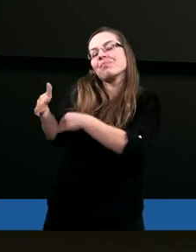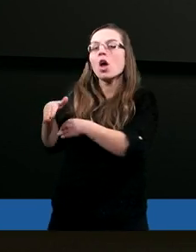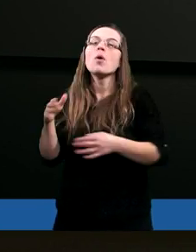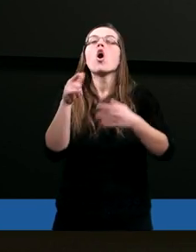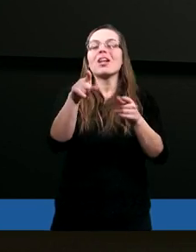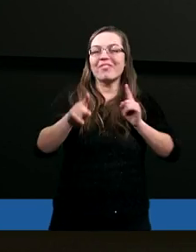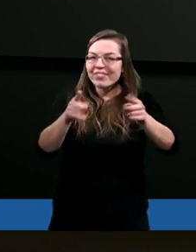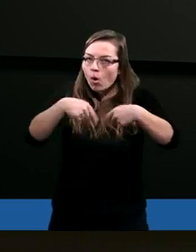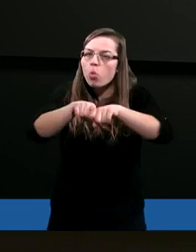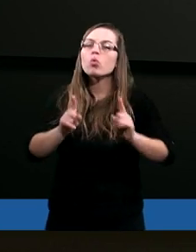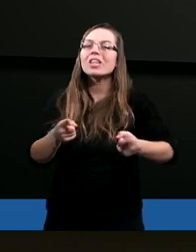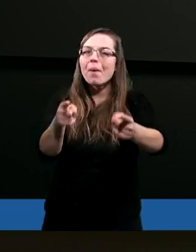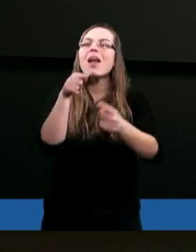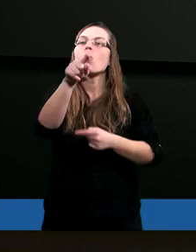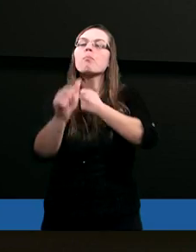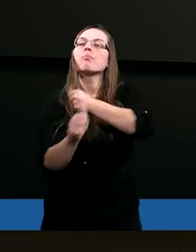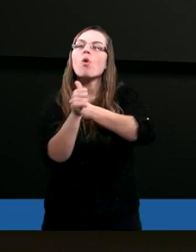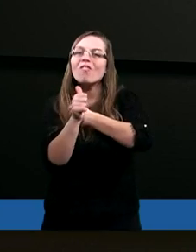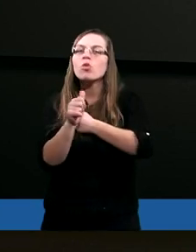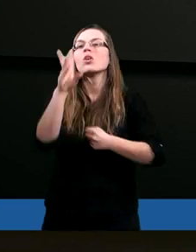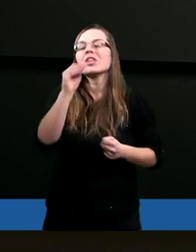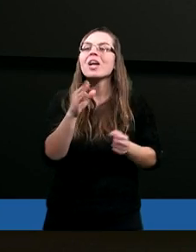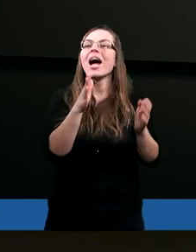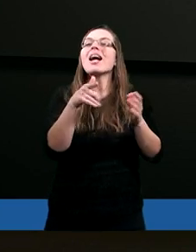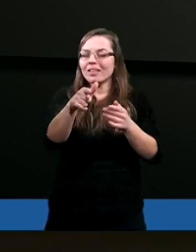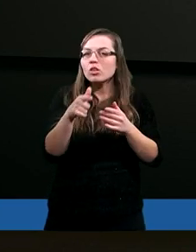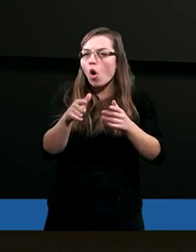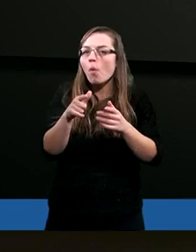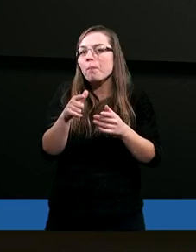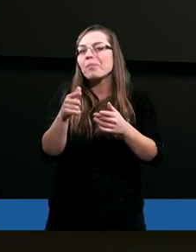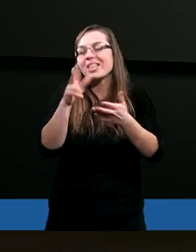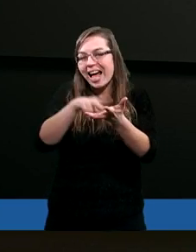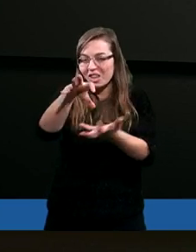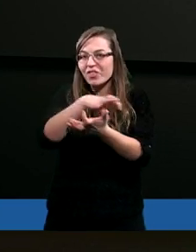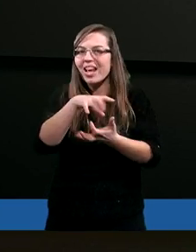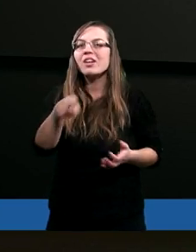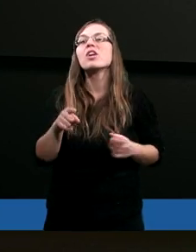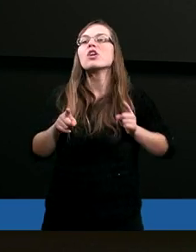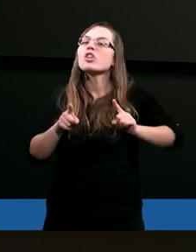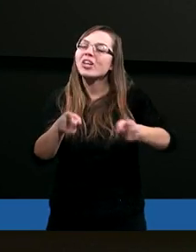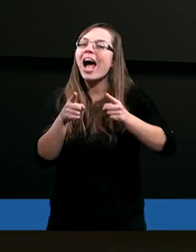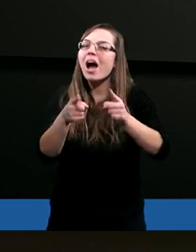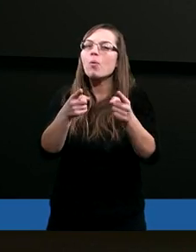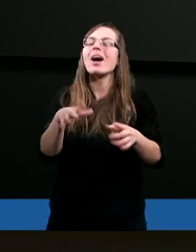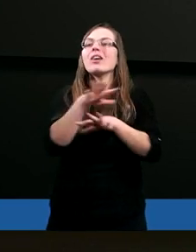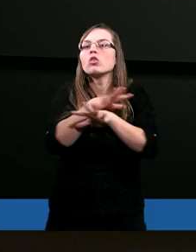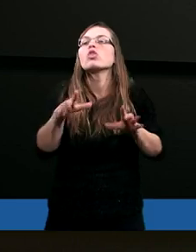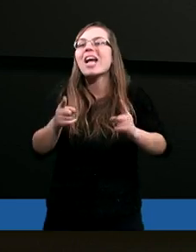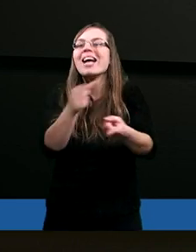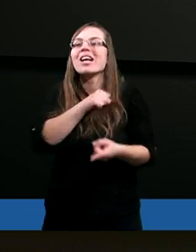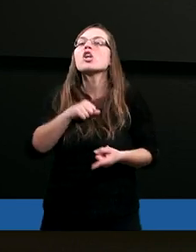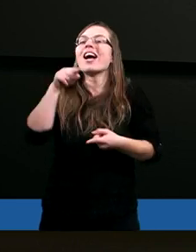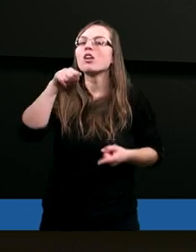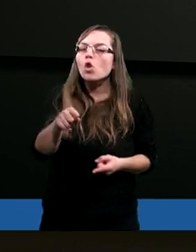działalność, oni powodują, że na scenie, w tym przypadku na świecie, dzieje się to,